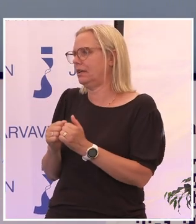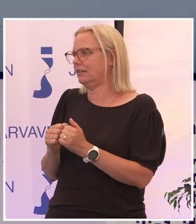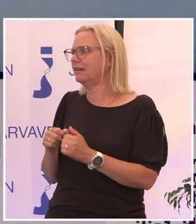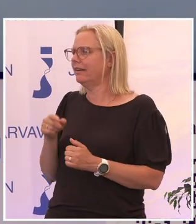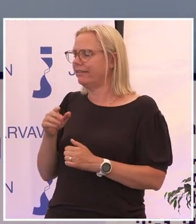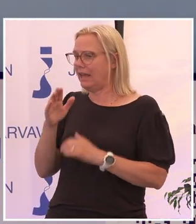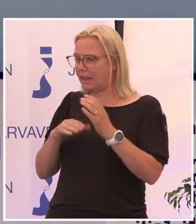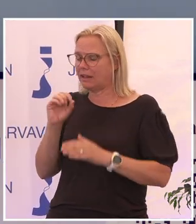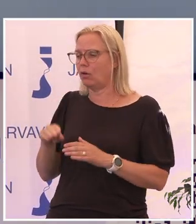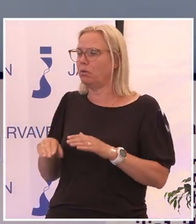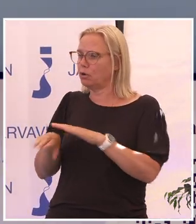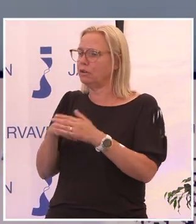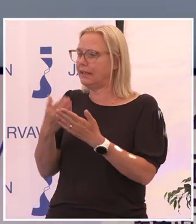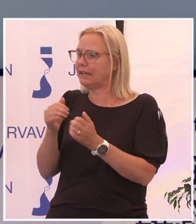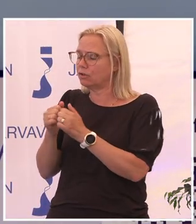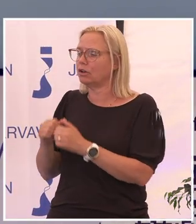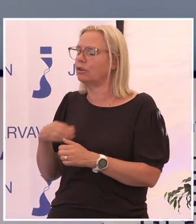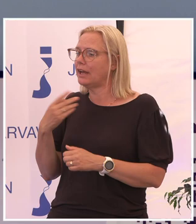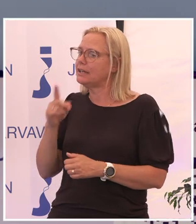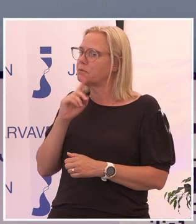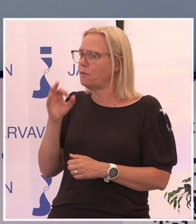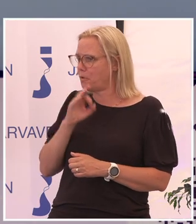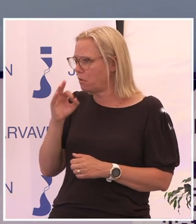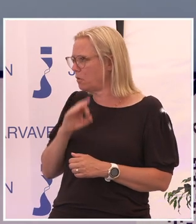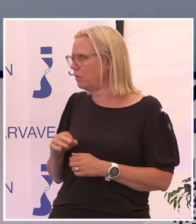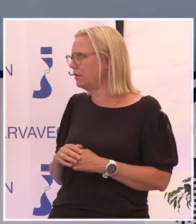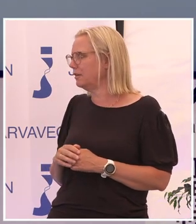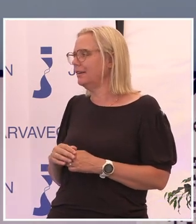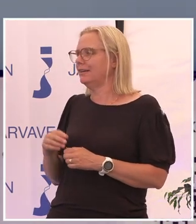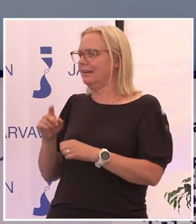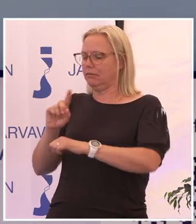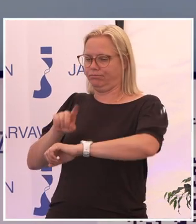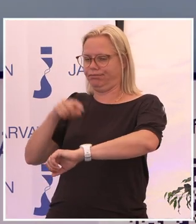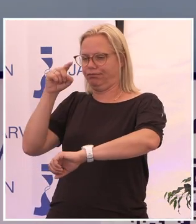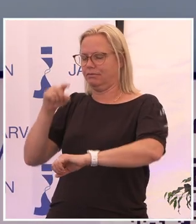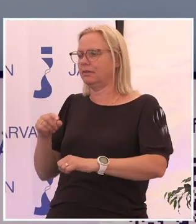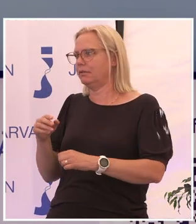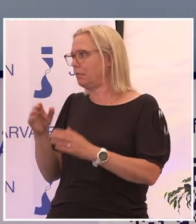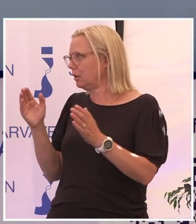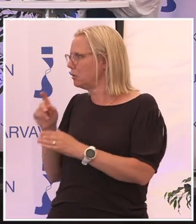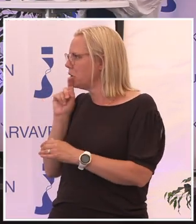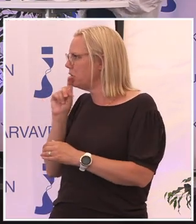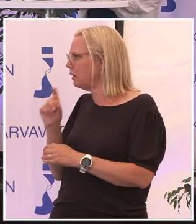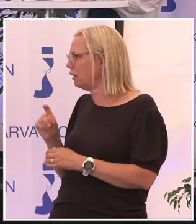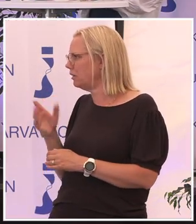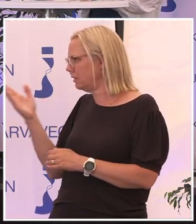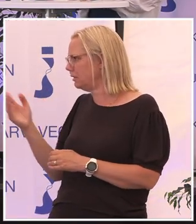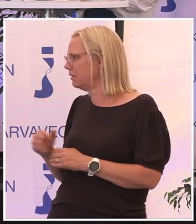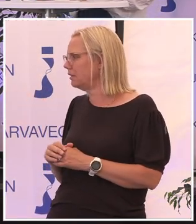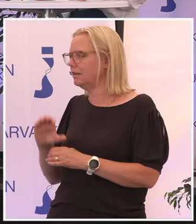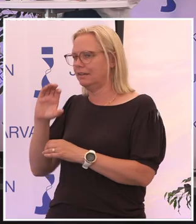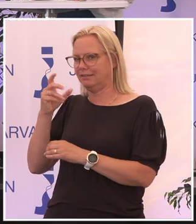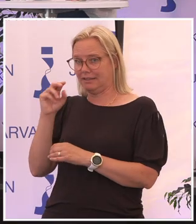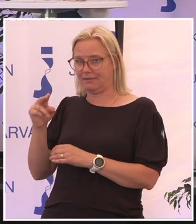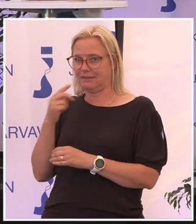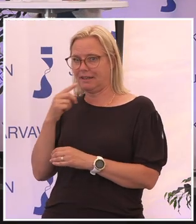det här handlar om basala saker och väldigt små frågor. Kan vi få en, tiden rinner så en kort kommentar på det från någon av er. Varsågod. En